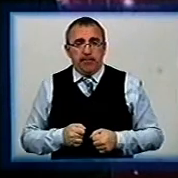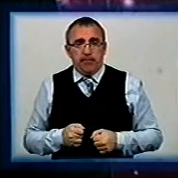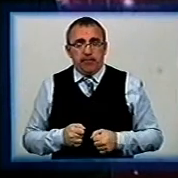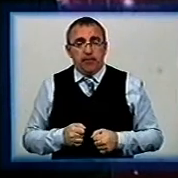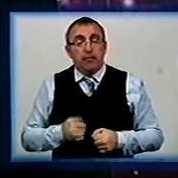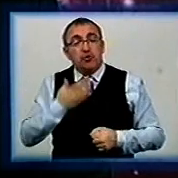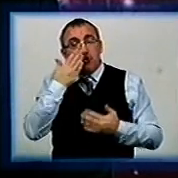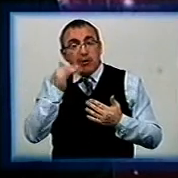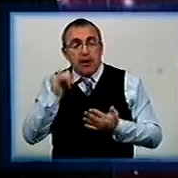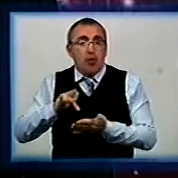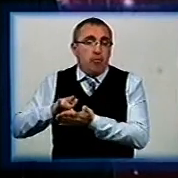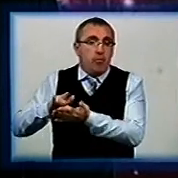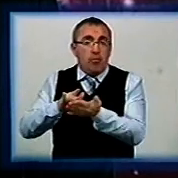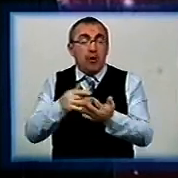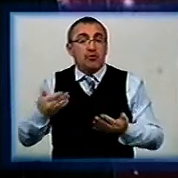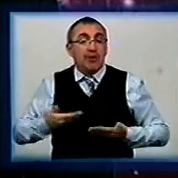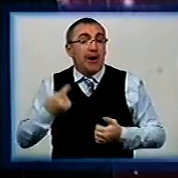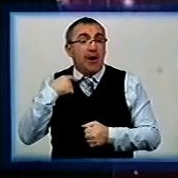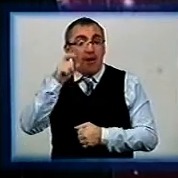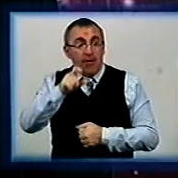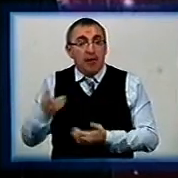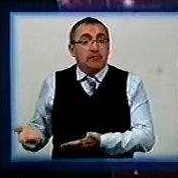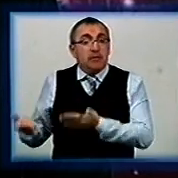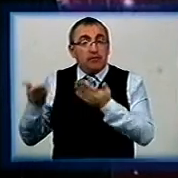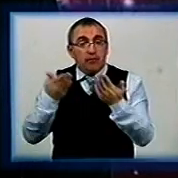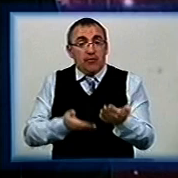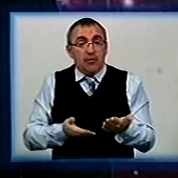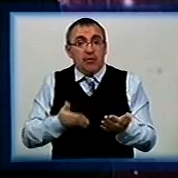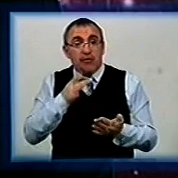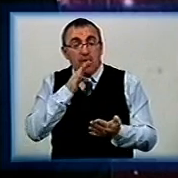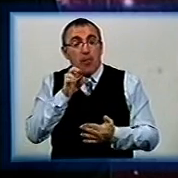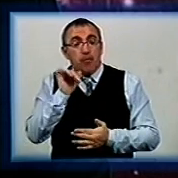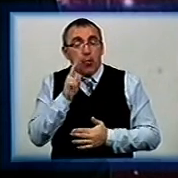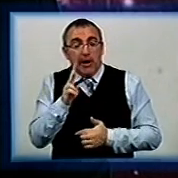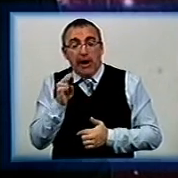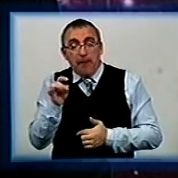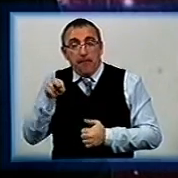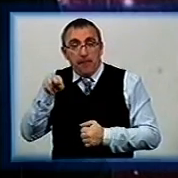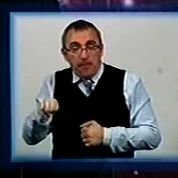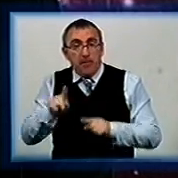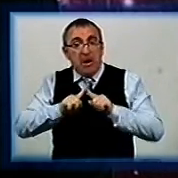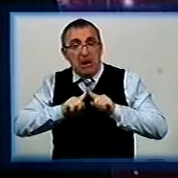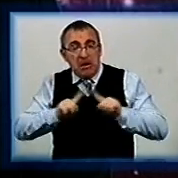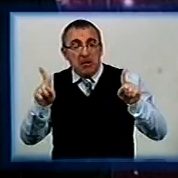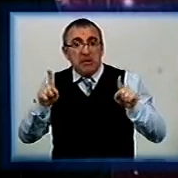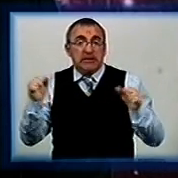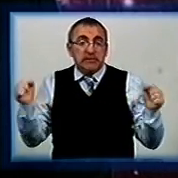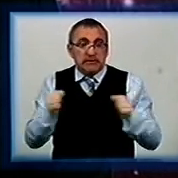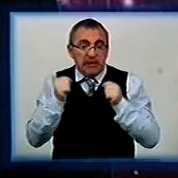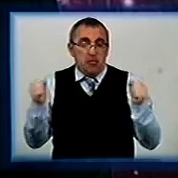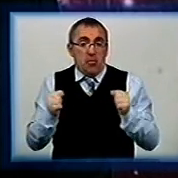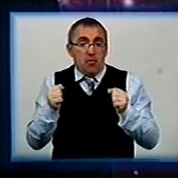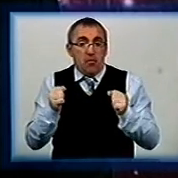Читай і подорожуй! Жителів Кіровоградщини запрошують на черговий буккемп. Цього разу екстремальний зимовий.